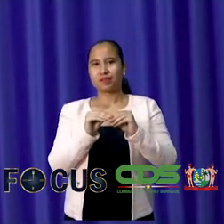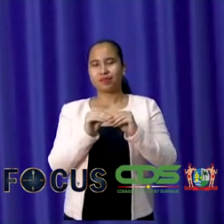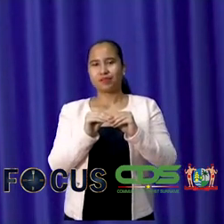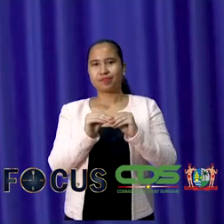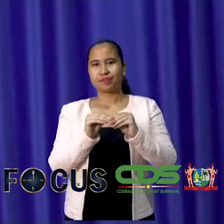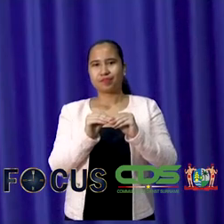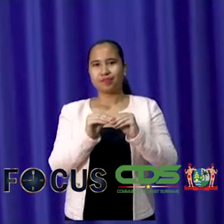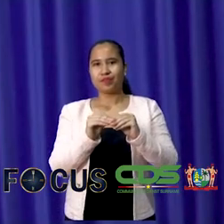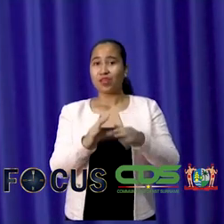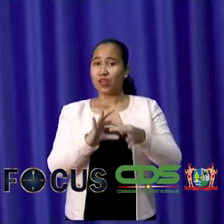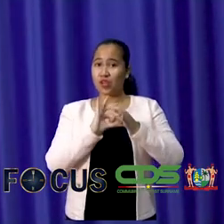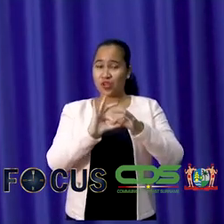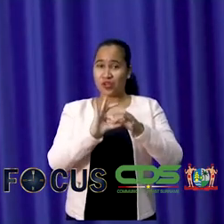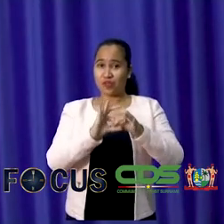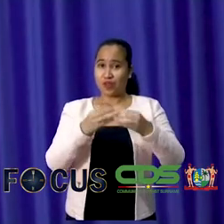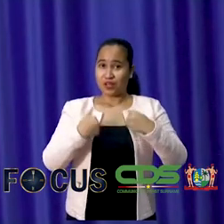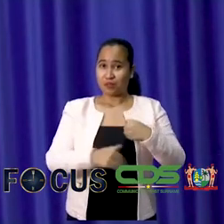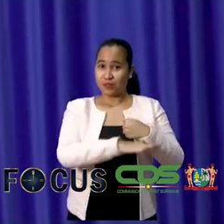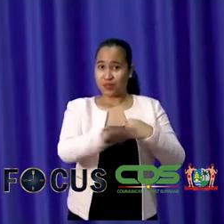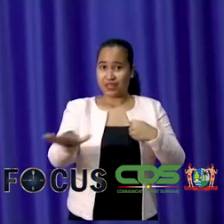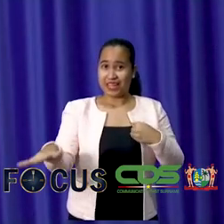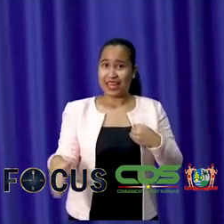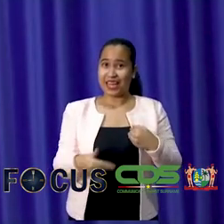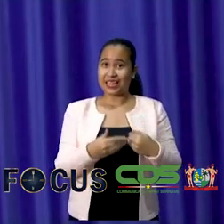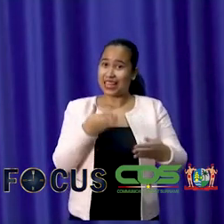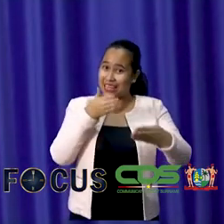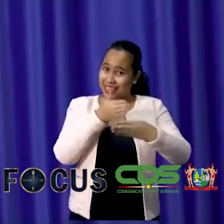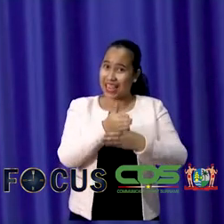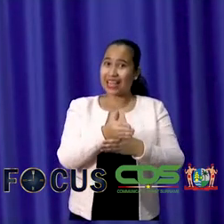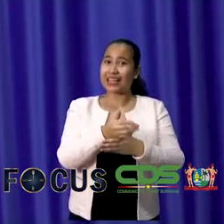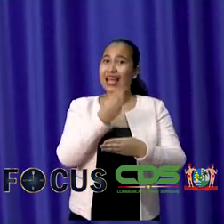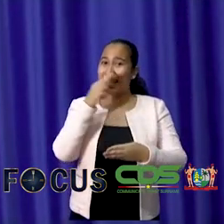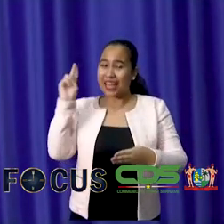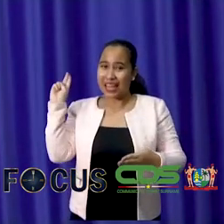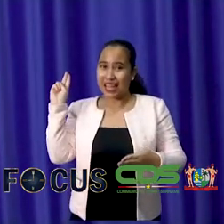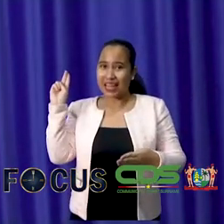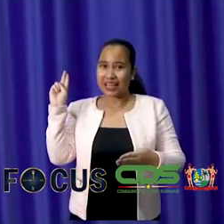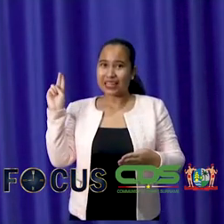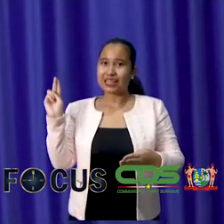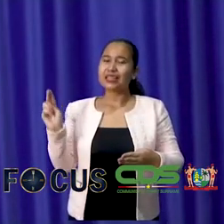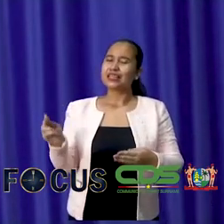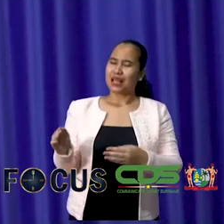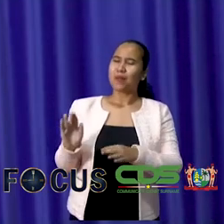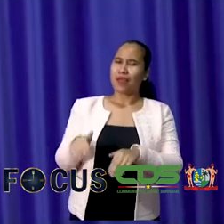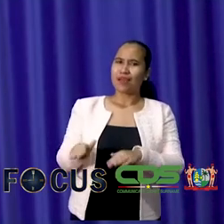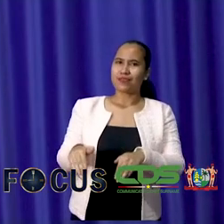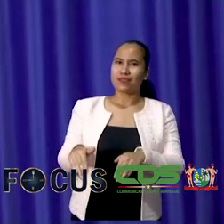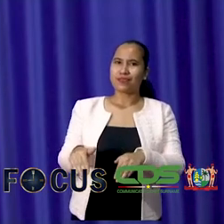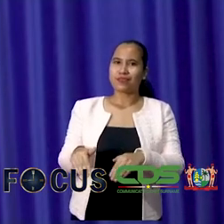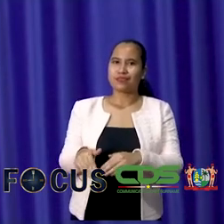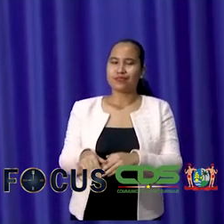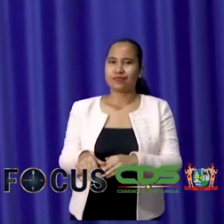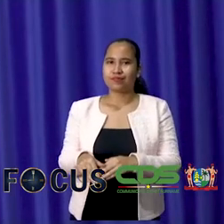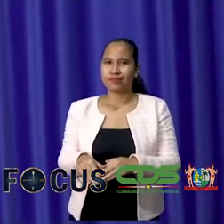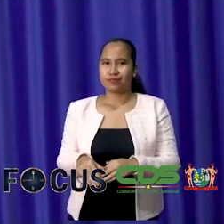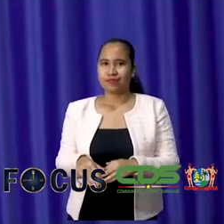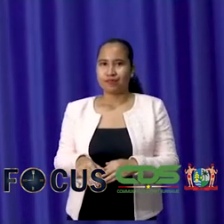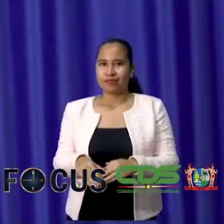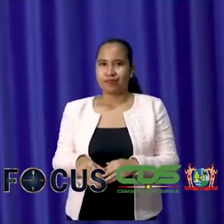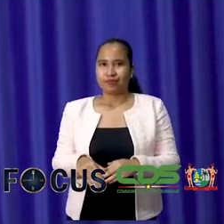blijft het vertrouwen van de burger in de democratie zoveel mogelijk gewaarborgd. Een richtig